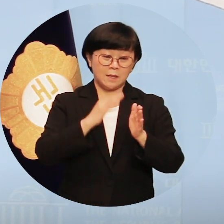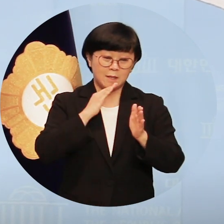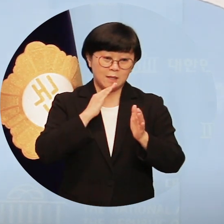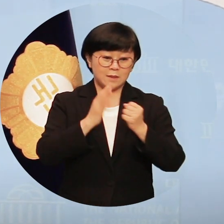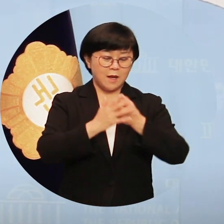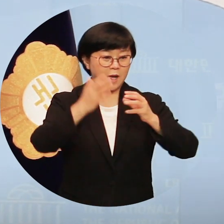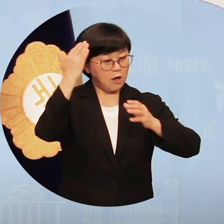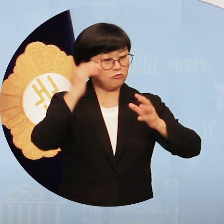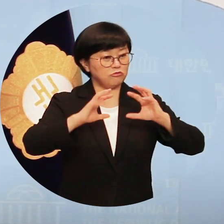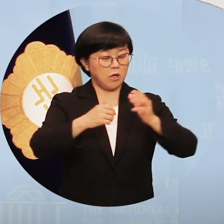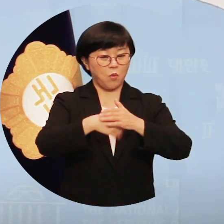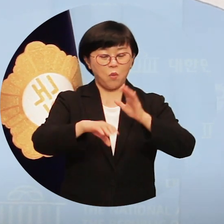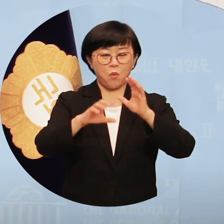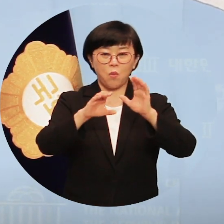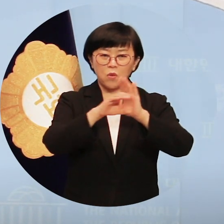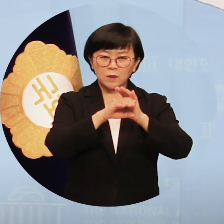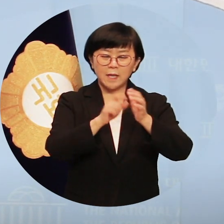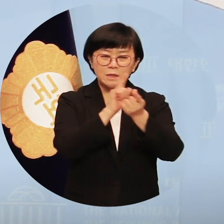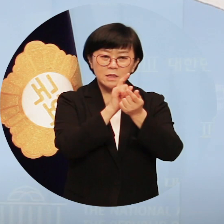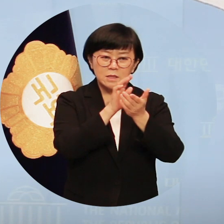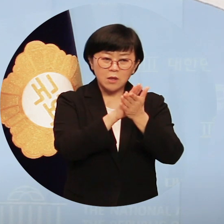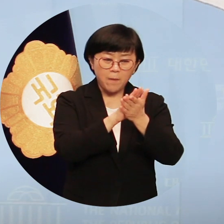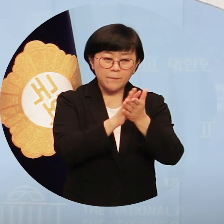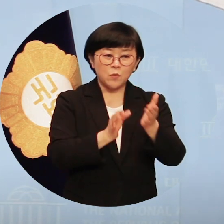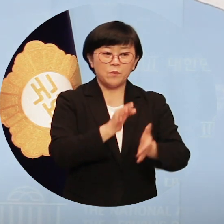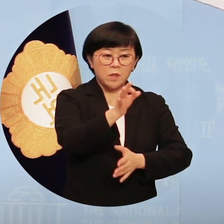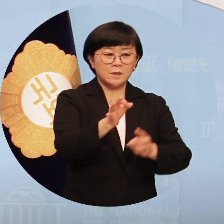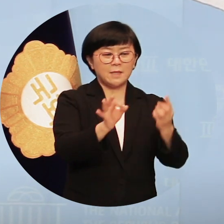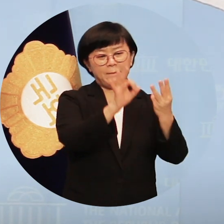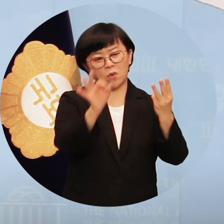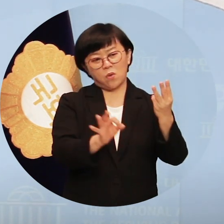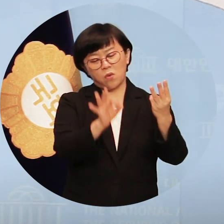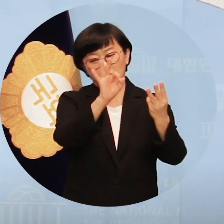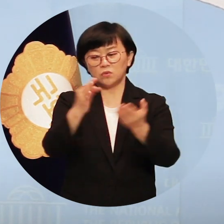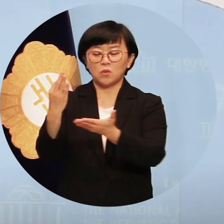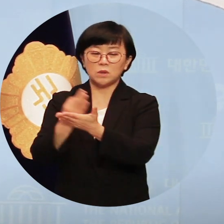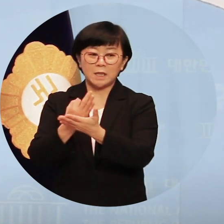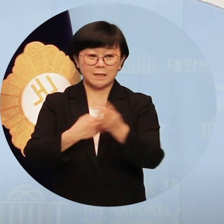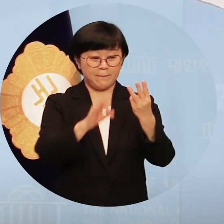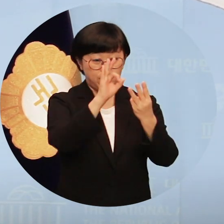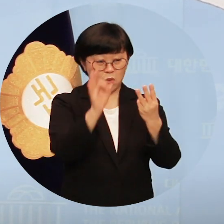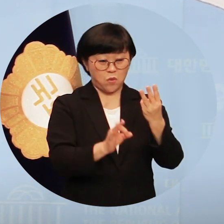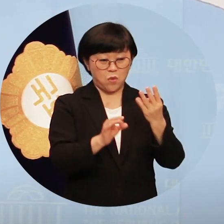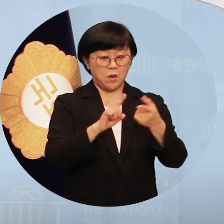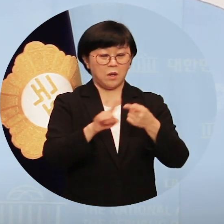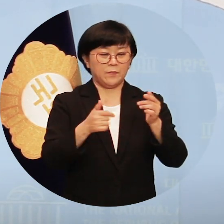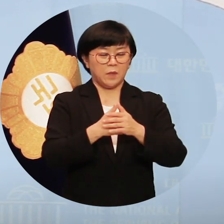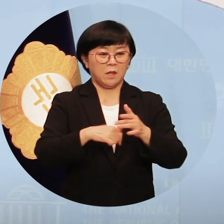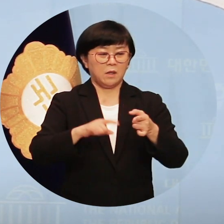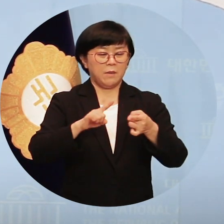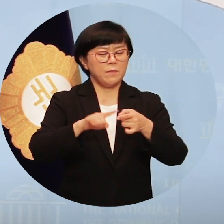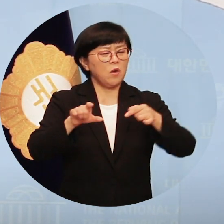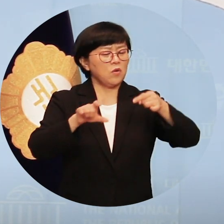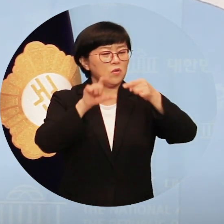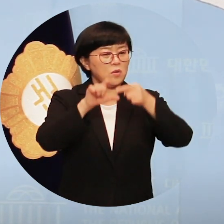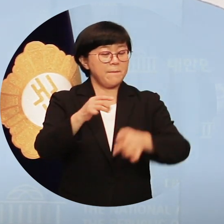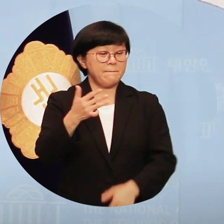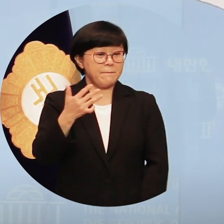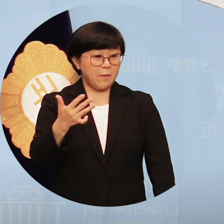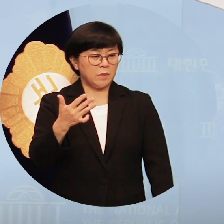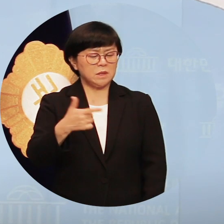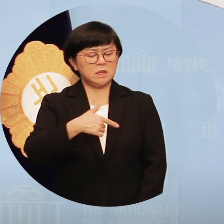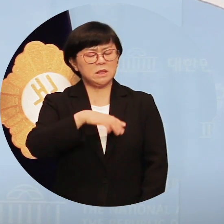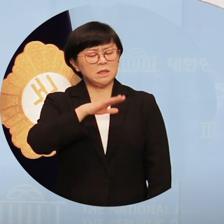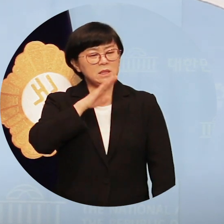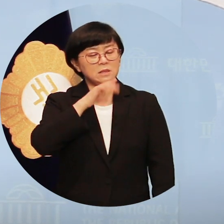지원 비중이 GDP 3%로 G20이 평균 8%에 비해 턱없이 부족합니다. 또 국가 부채